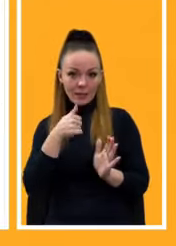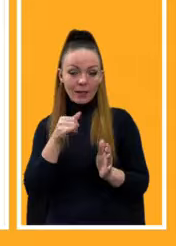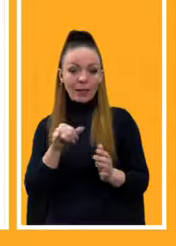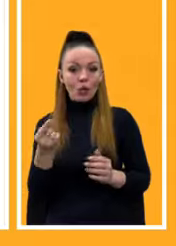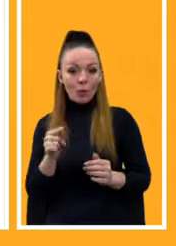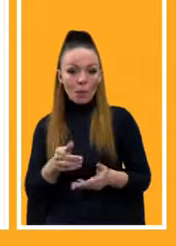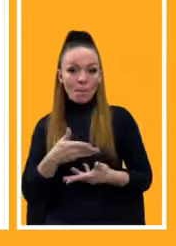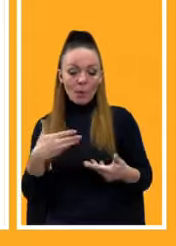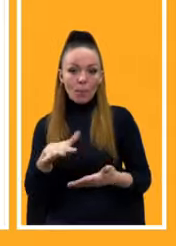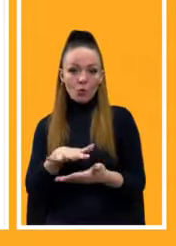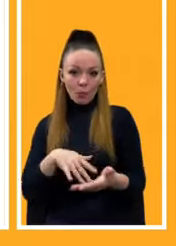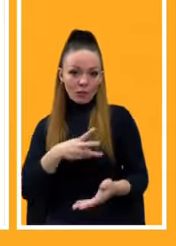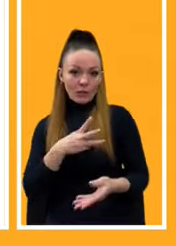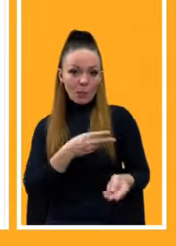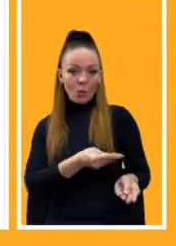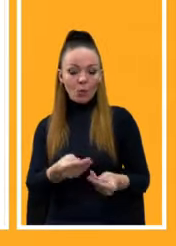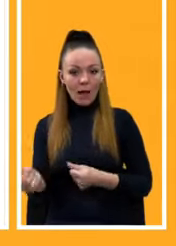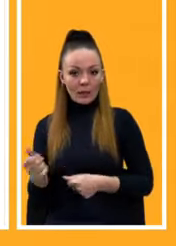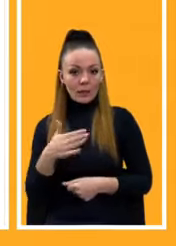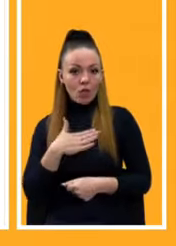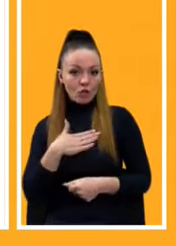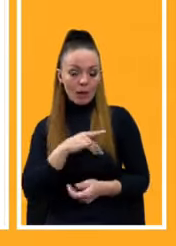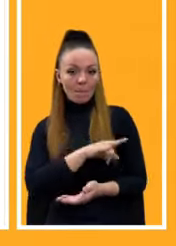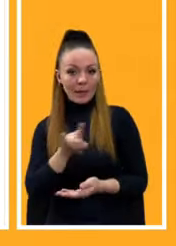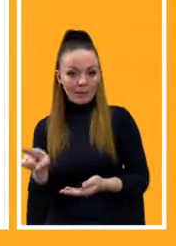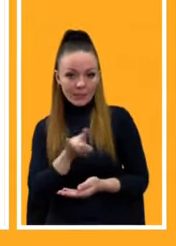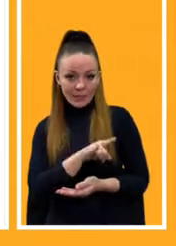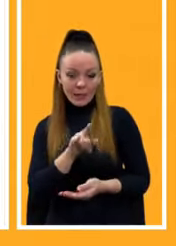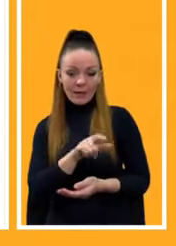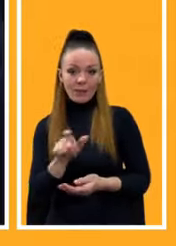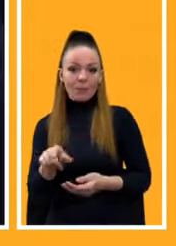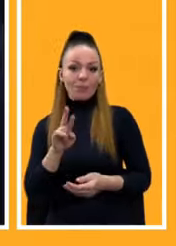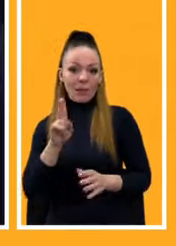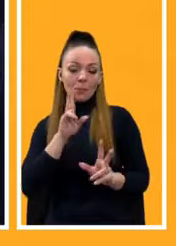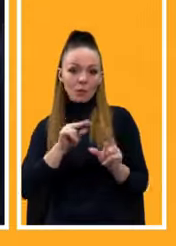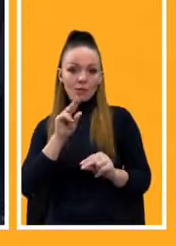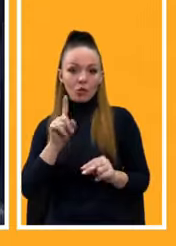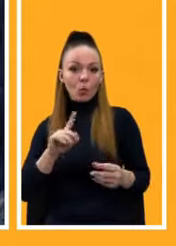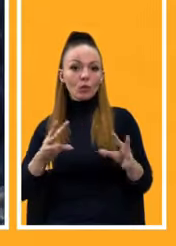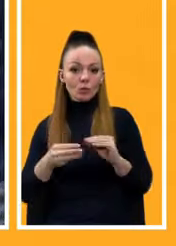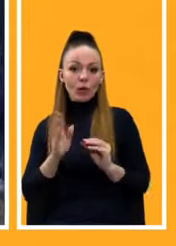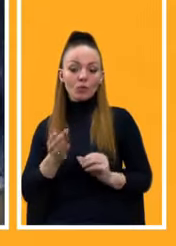стимулювати наших перевізників. Я сподіваюся, що результат буде ще краще.